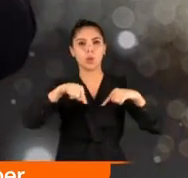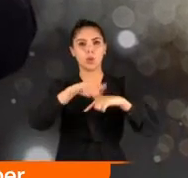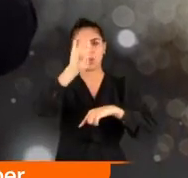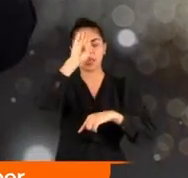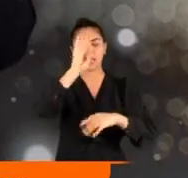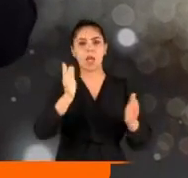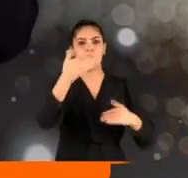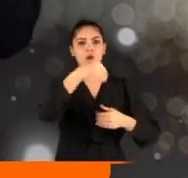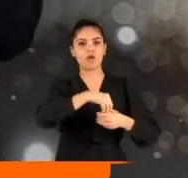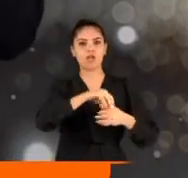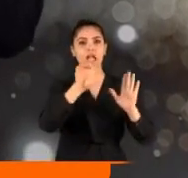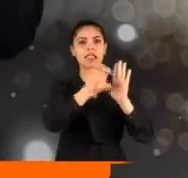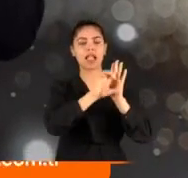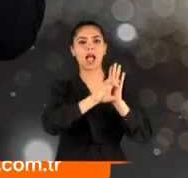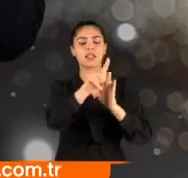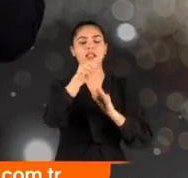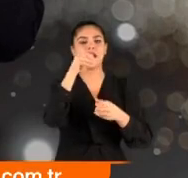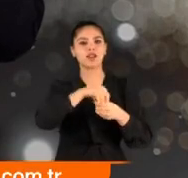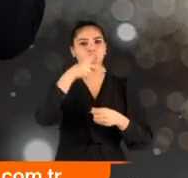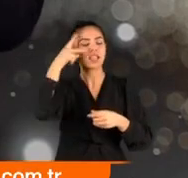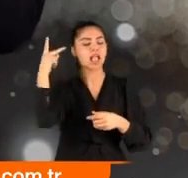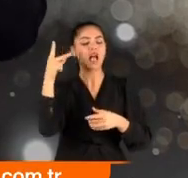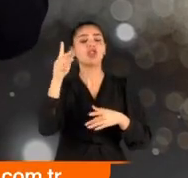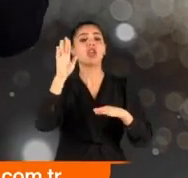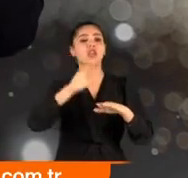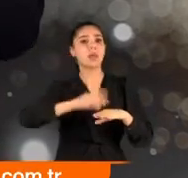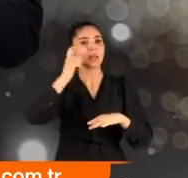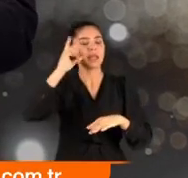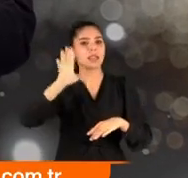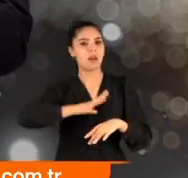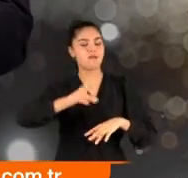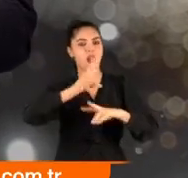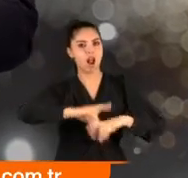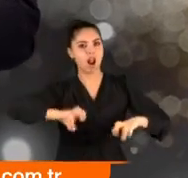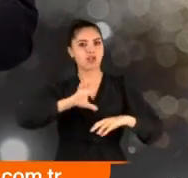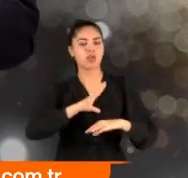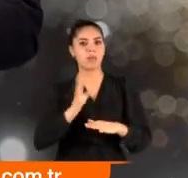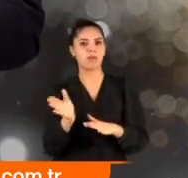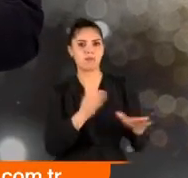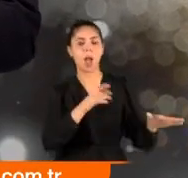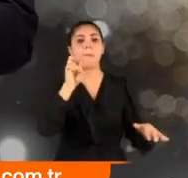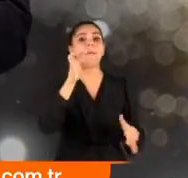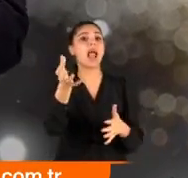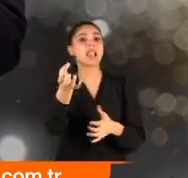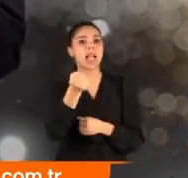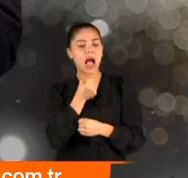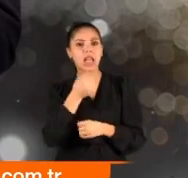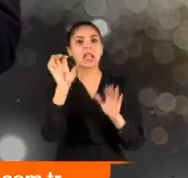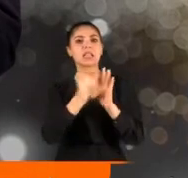ofisinde sertifikalar üzerinde sahtecilik yapıldığı iddiası var. Araştır diyor. Peki pırlanta alırken